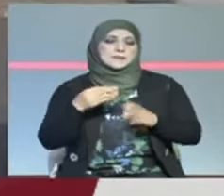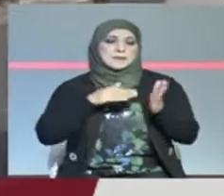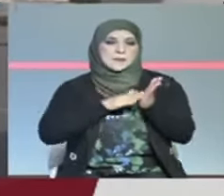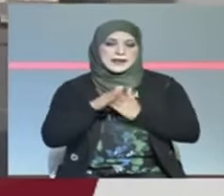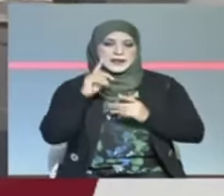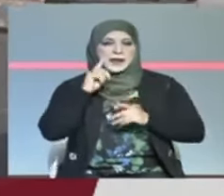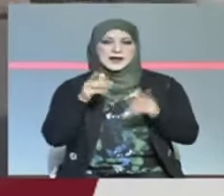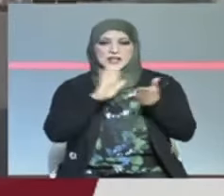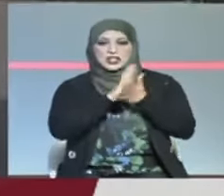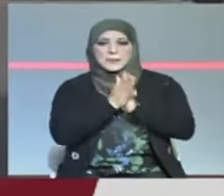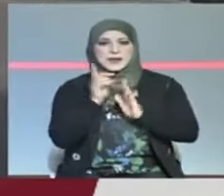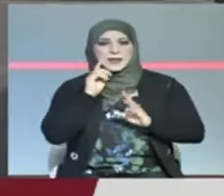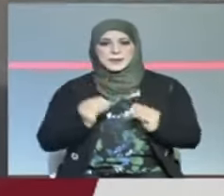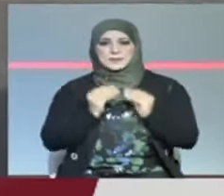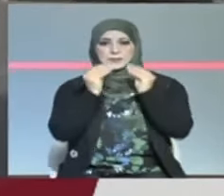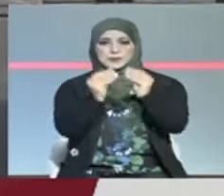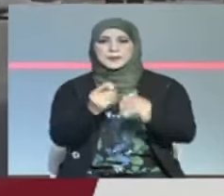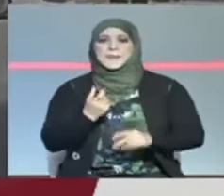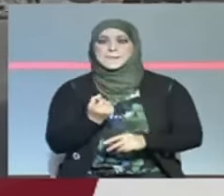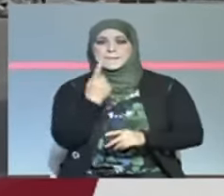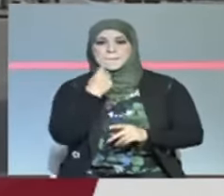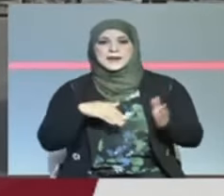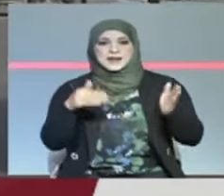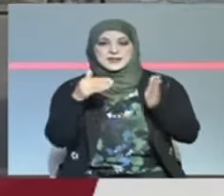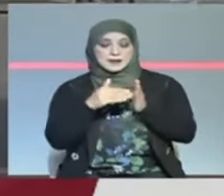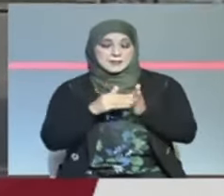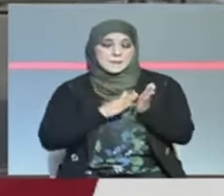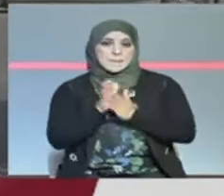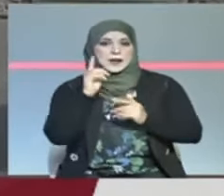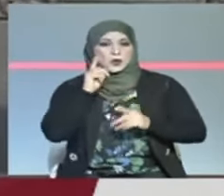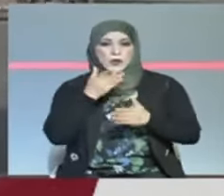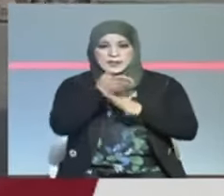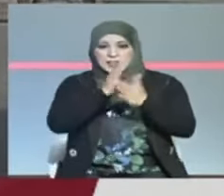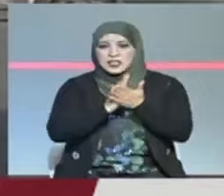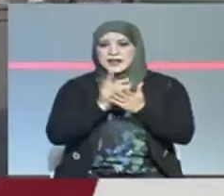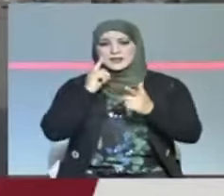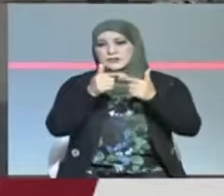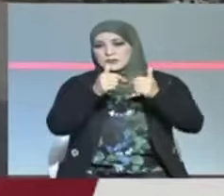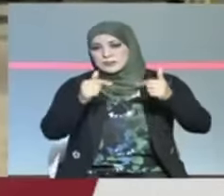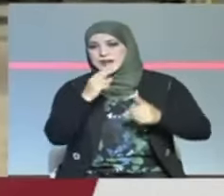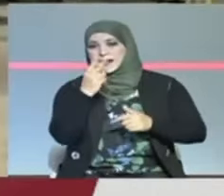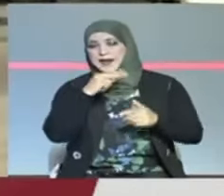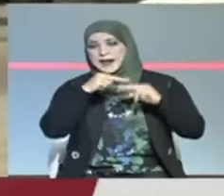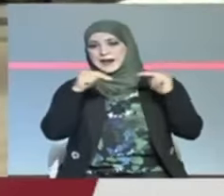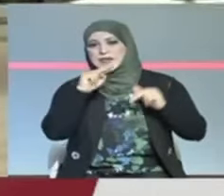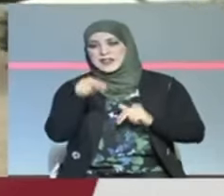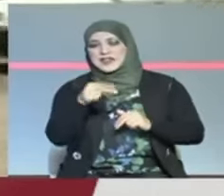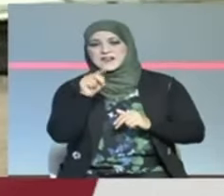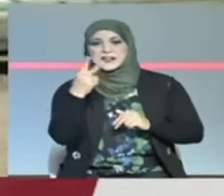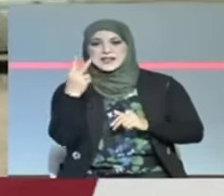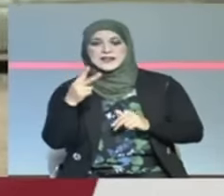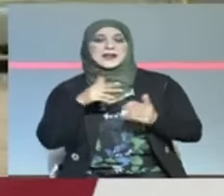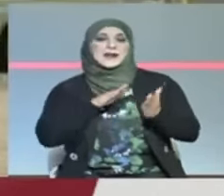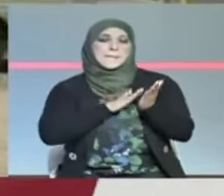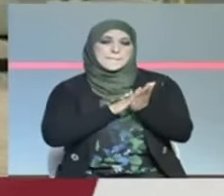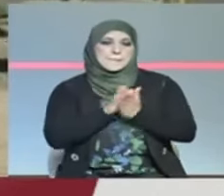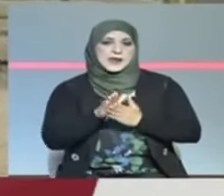مع اسناد مئة قرض لتمويل عدد من المشاريع بقيمة اثنين فاصل اثنين مليون دينار